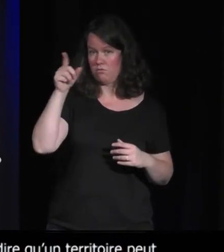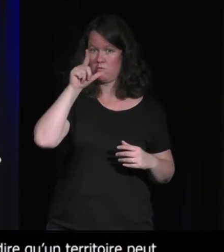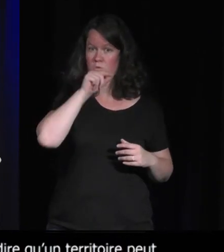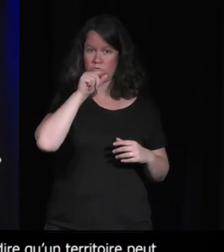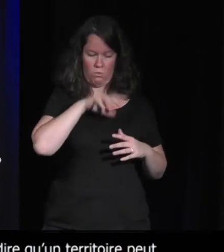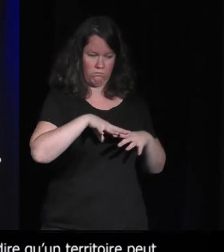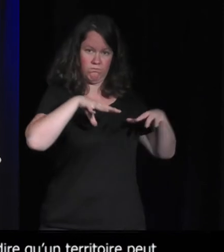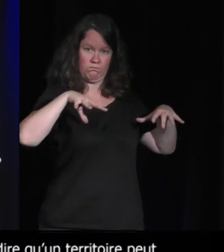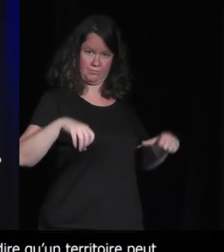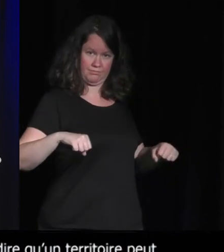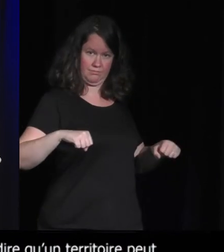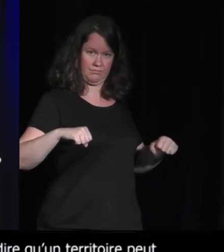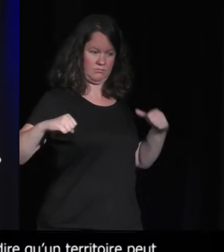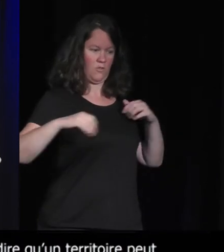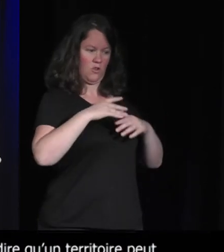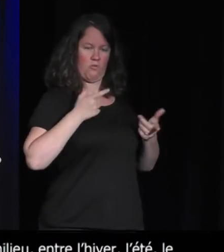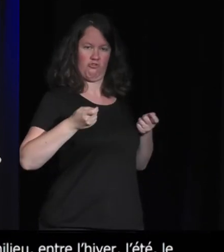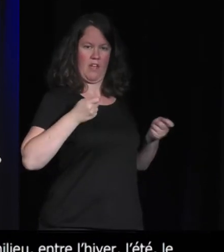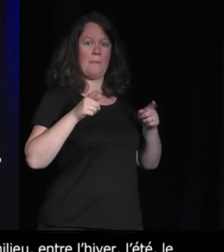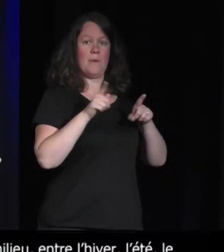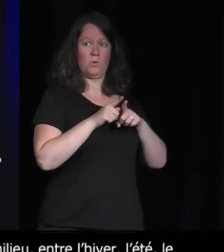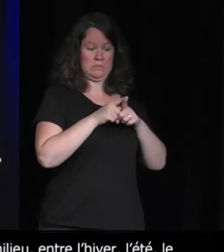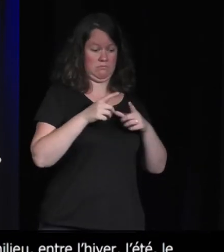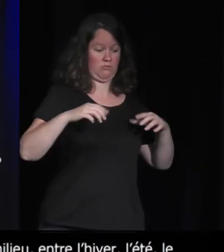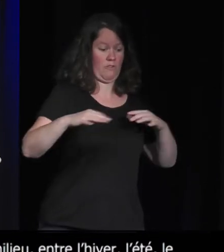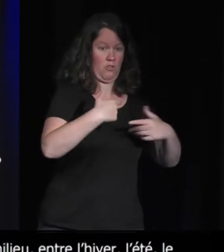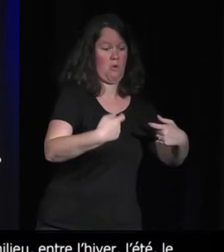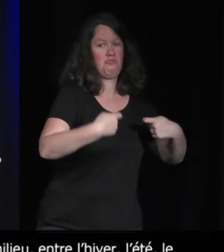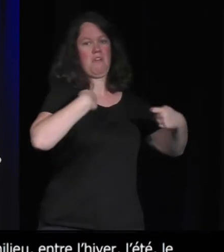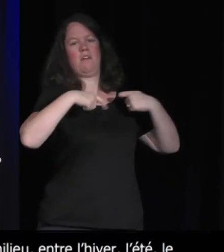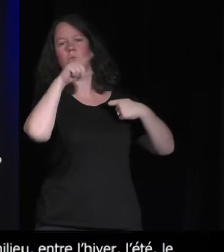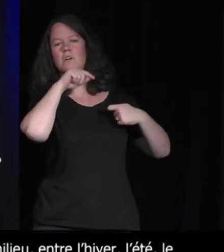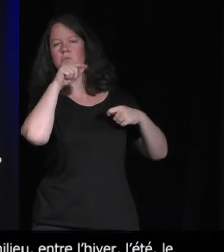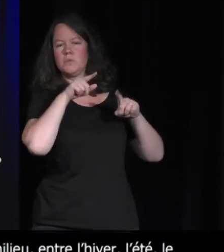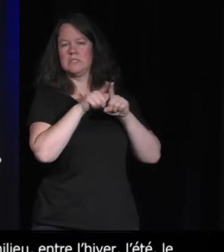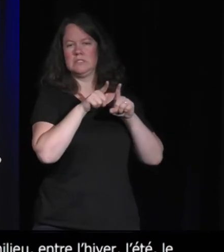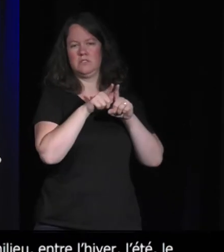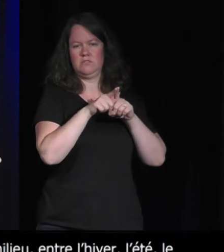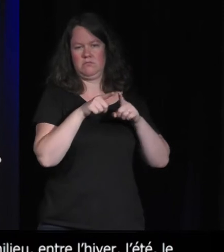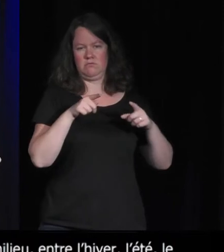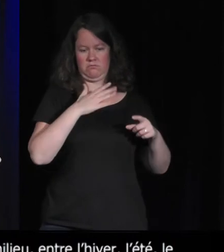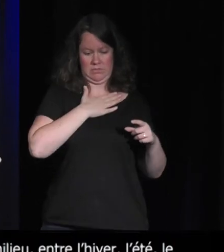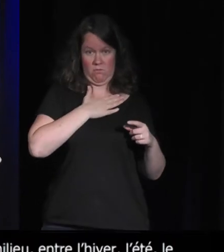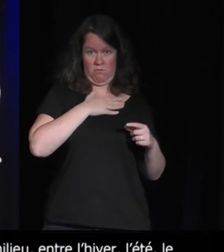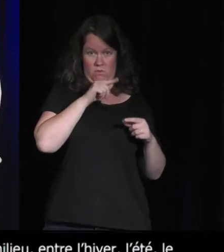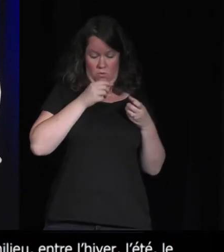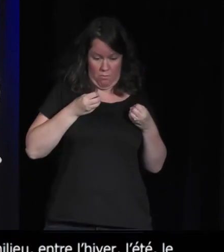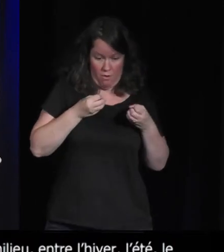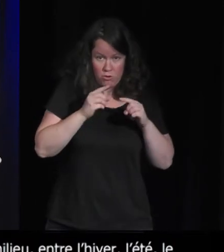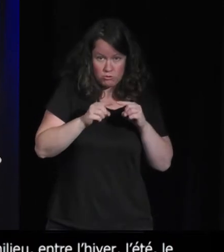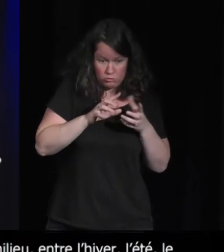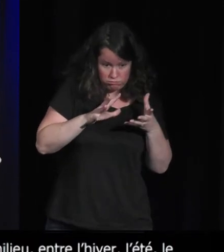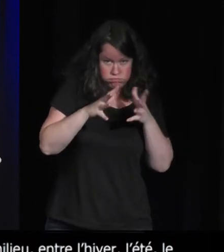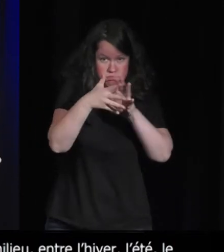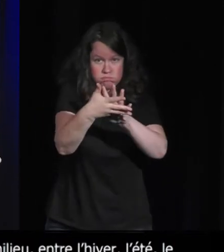territoire et être possédé par le territoire, et où il va dessiner... En fait, c'est ces actions qui vont dessiner le territoire